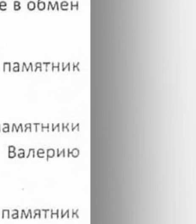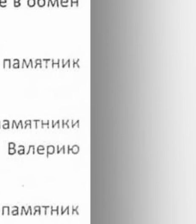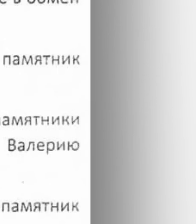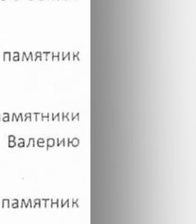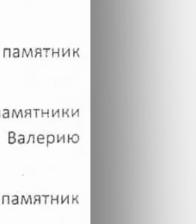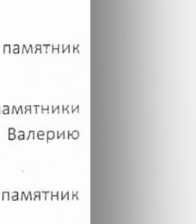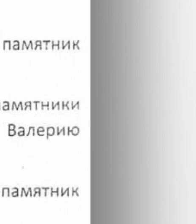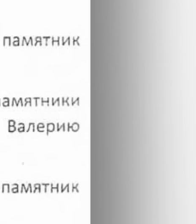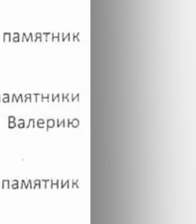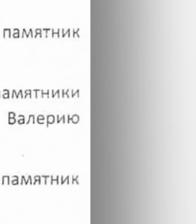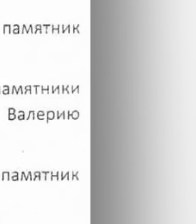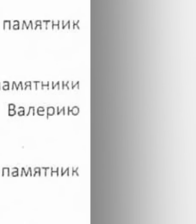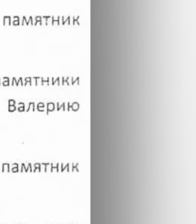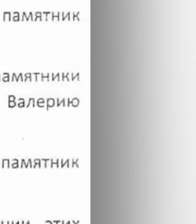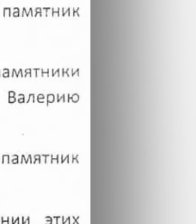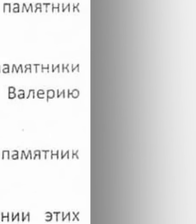цінні як пам'ять.